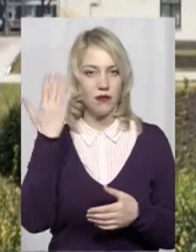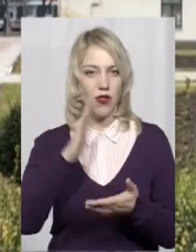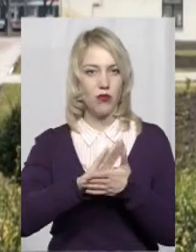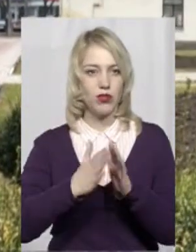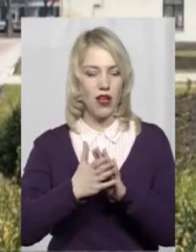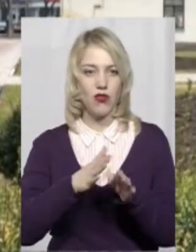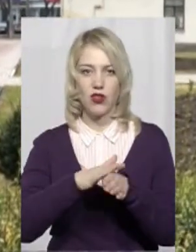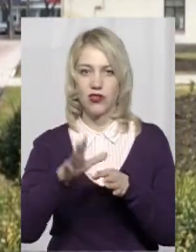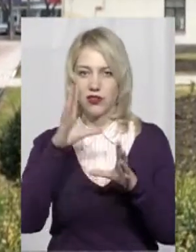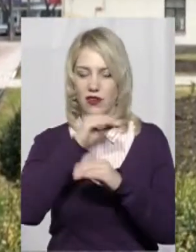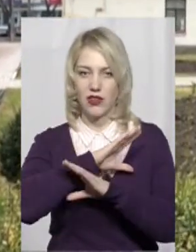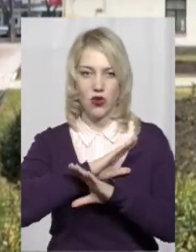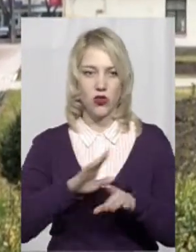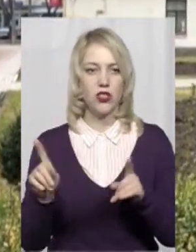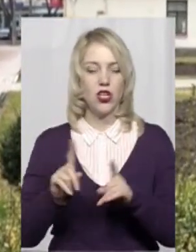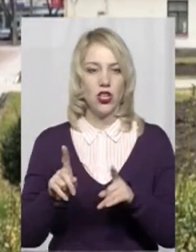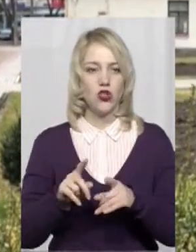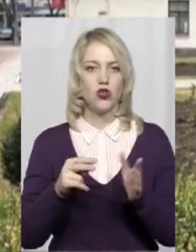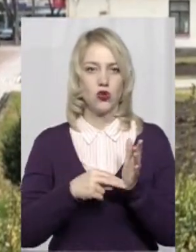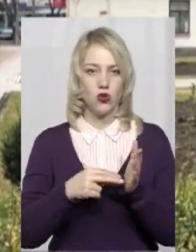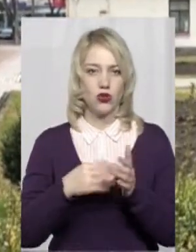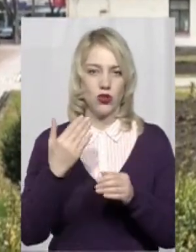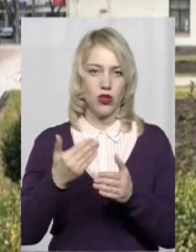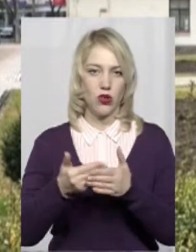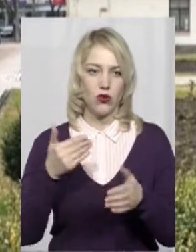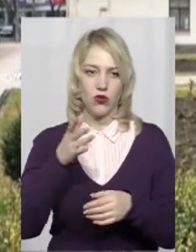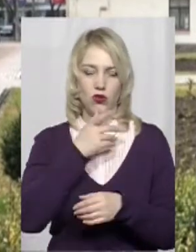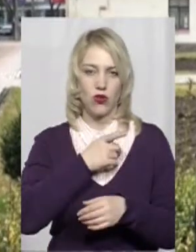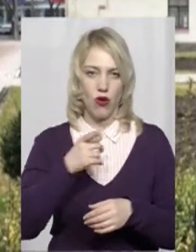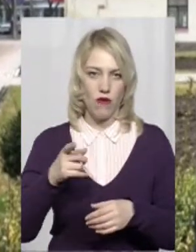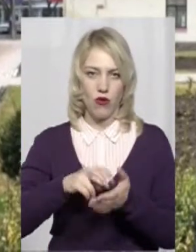реалізувати цього не вдалося, що, врешті-решт, коштували йому достроково посади.